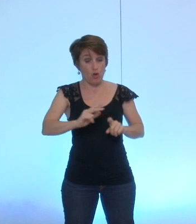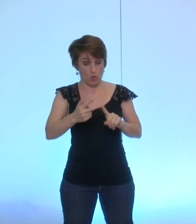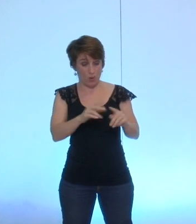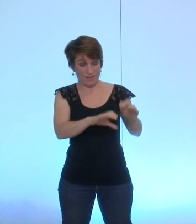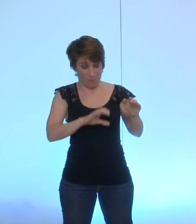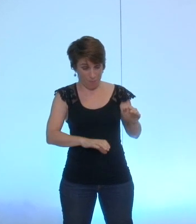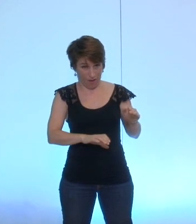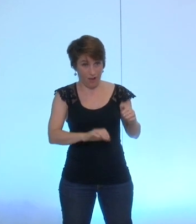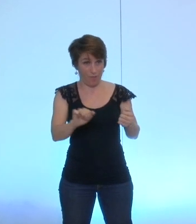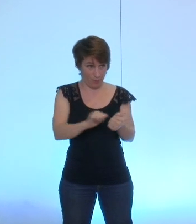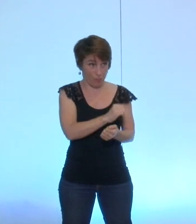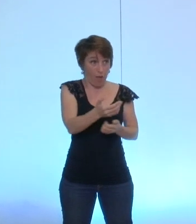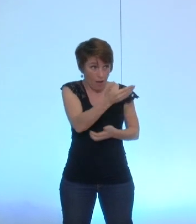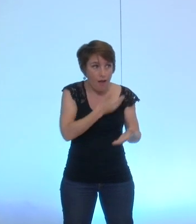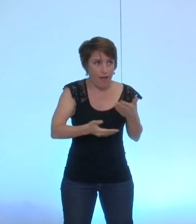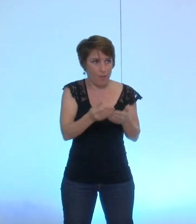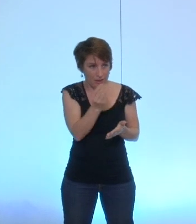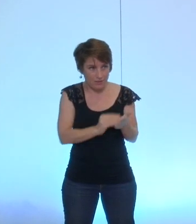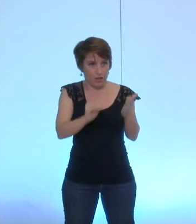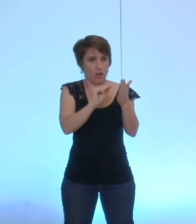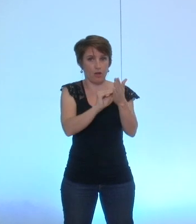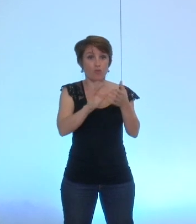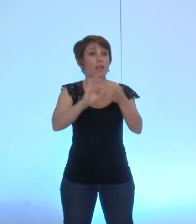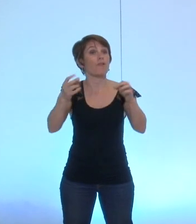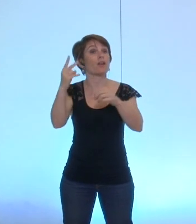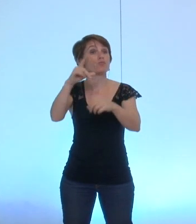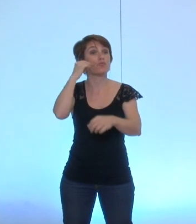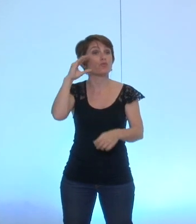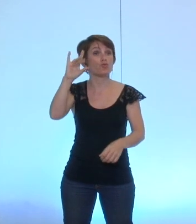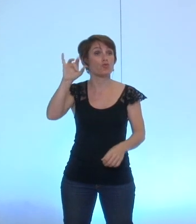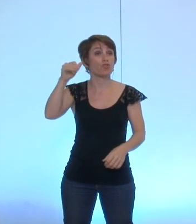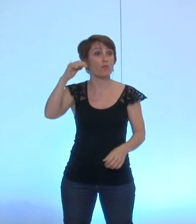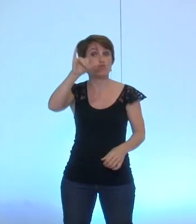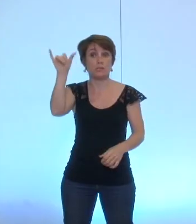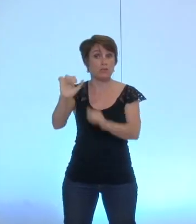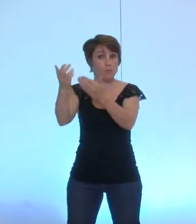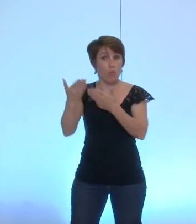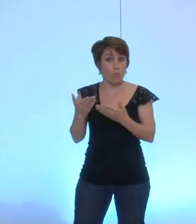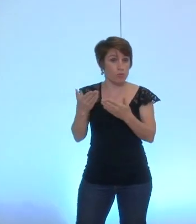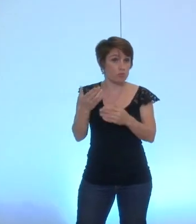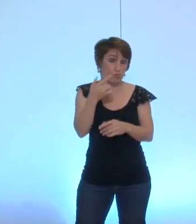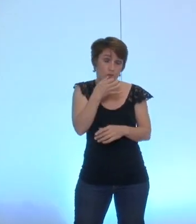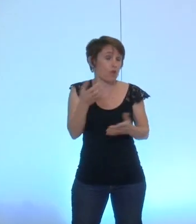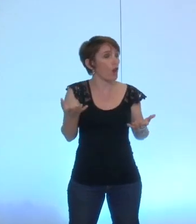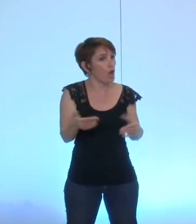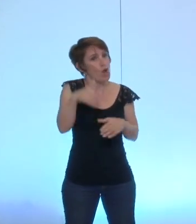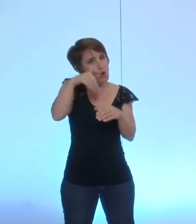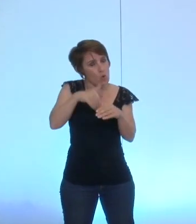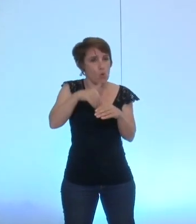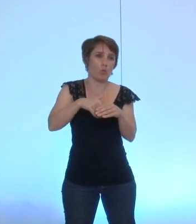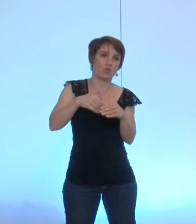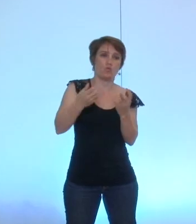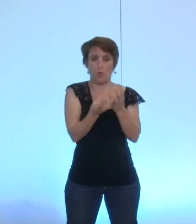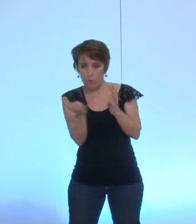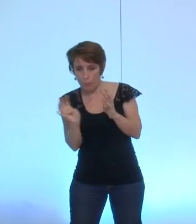troisième la proposition de Mathieu Chamusset de dire que ça sera précisé le contenu les contours